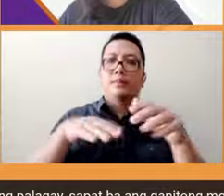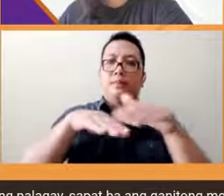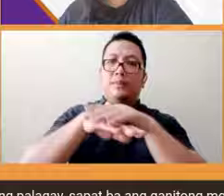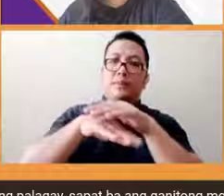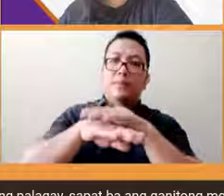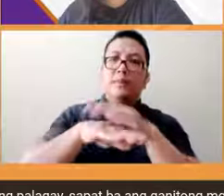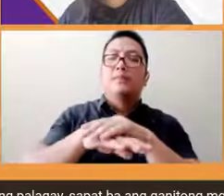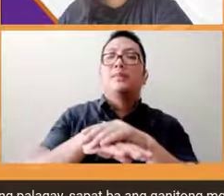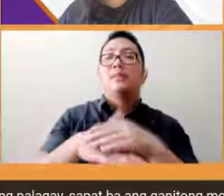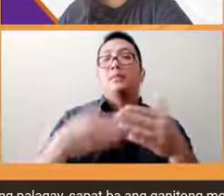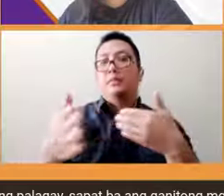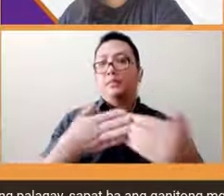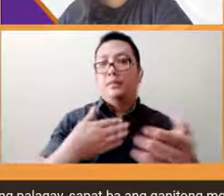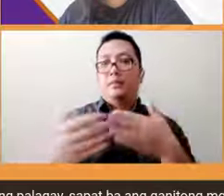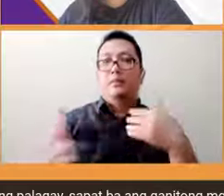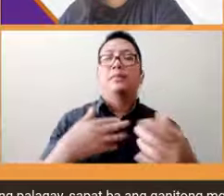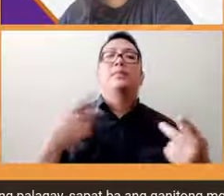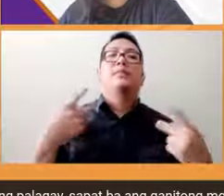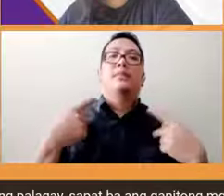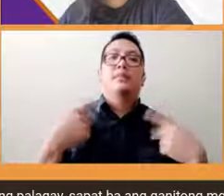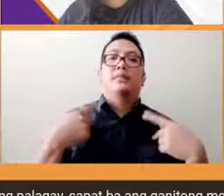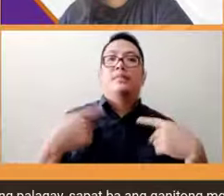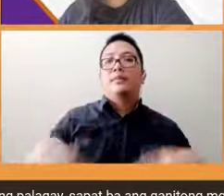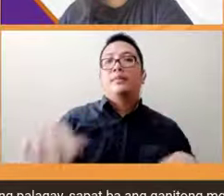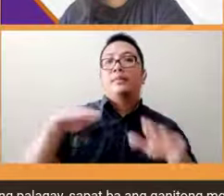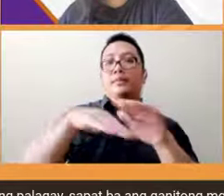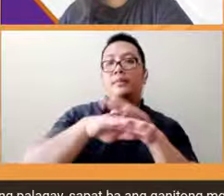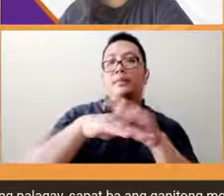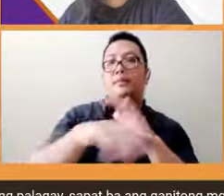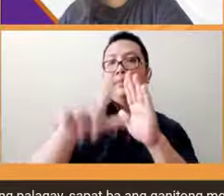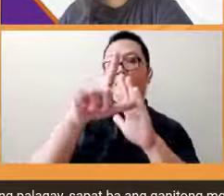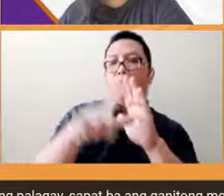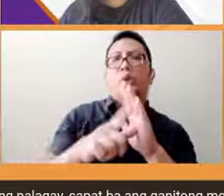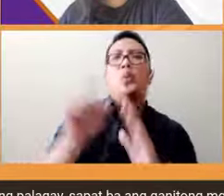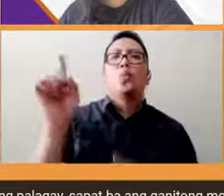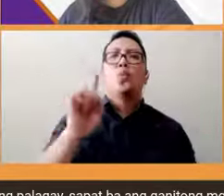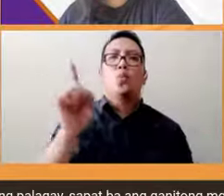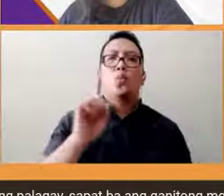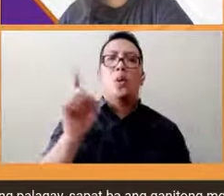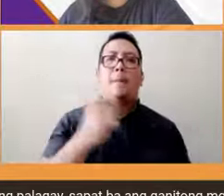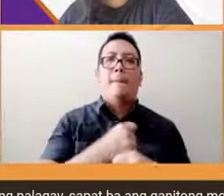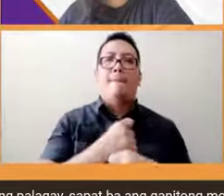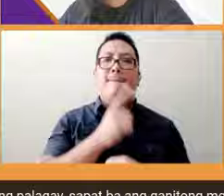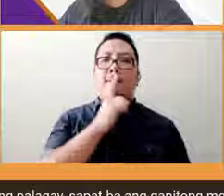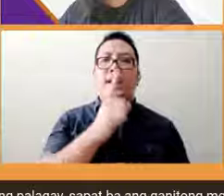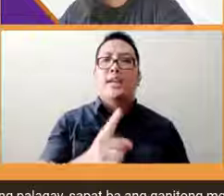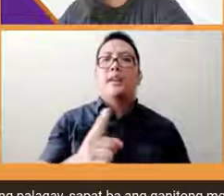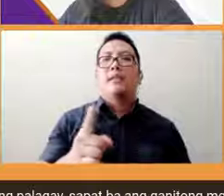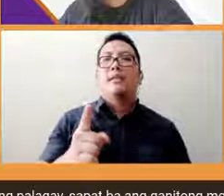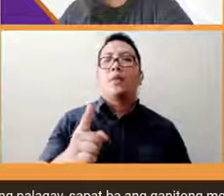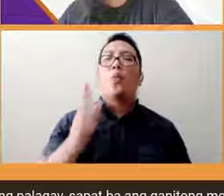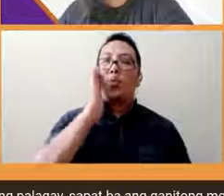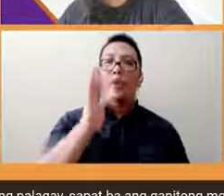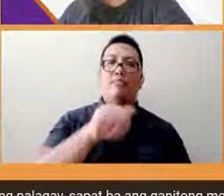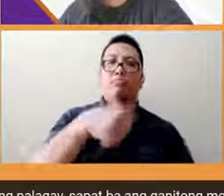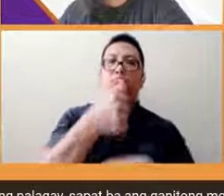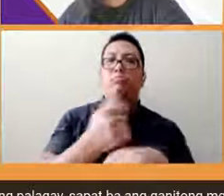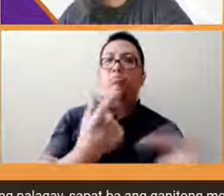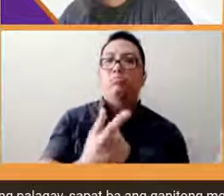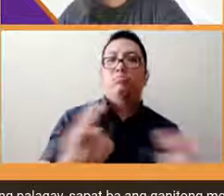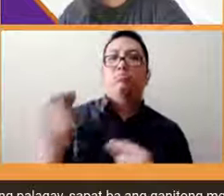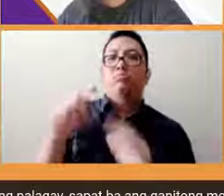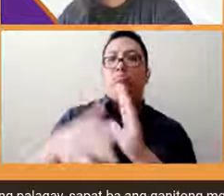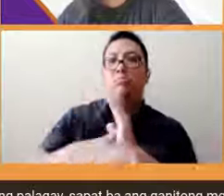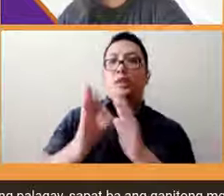meron tayong accessibility law na tinatawag paano man natin ma-ensure na ma-implement talaga dito sa COMELEC prior to